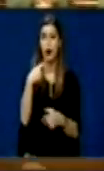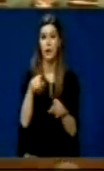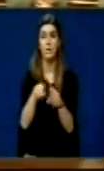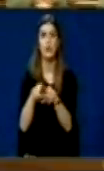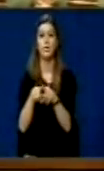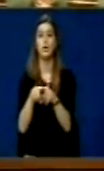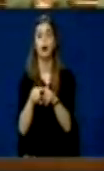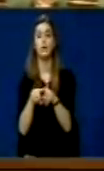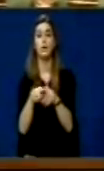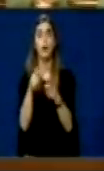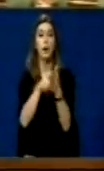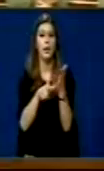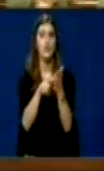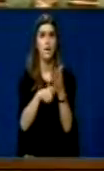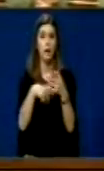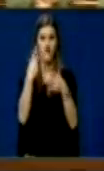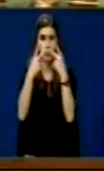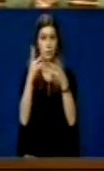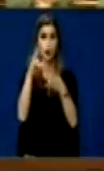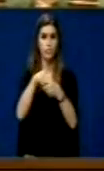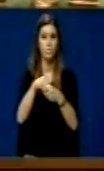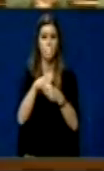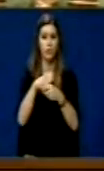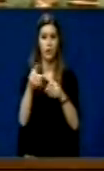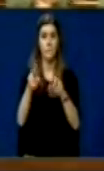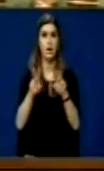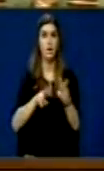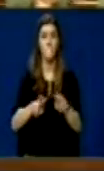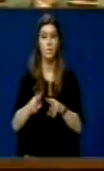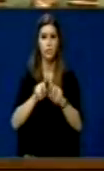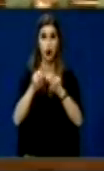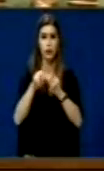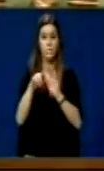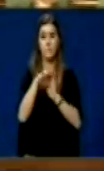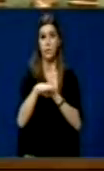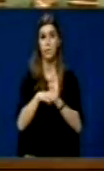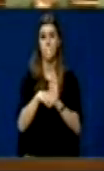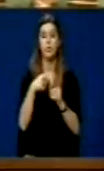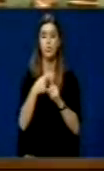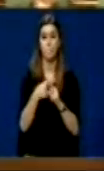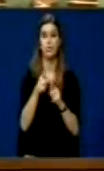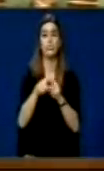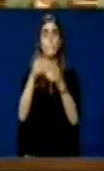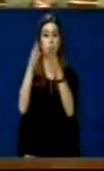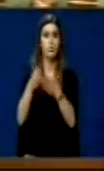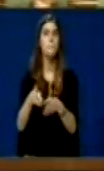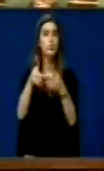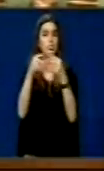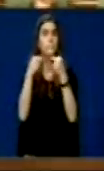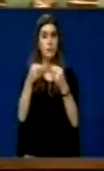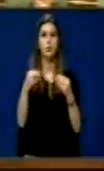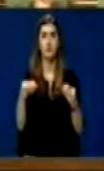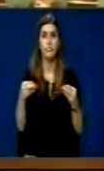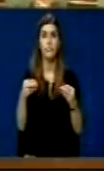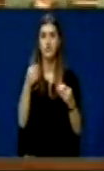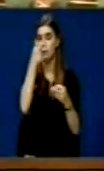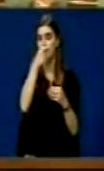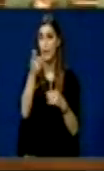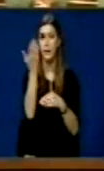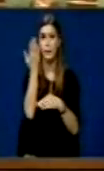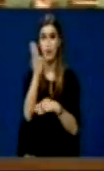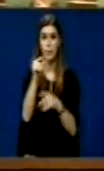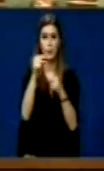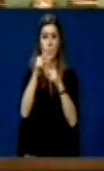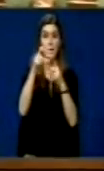antarit të komisionit për legislacion, por edhe në cilësine ti personale dhe cilësine ti si deputeti